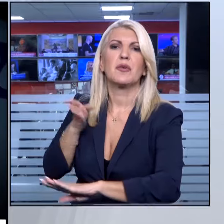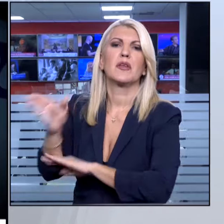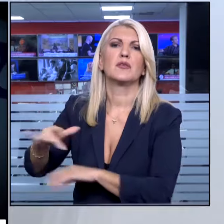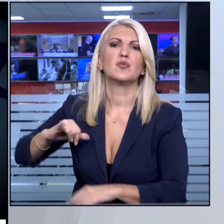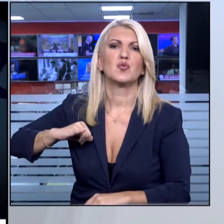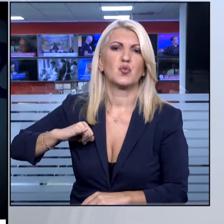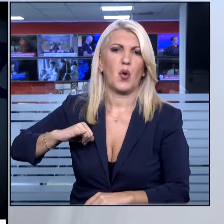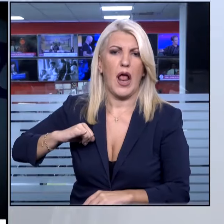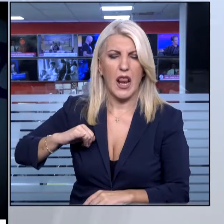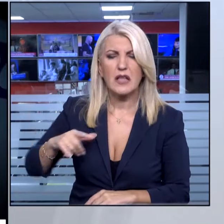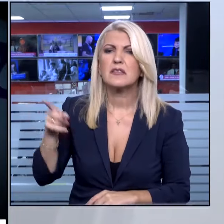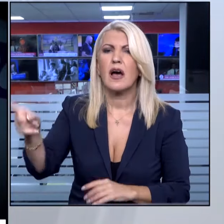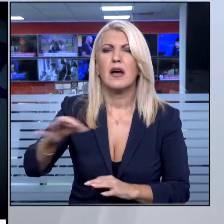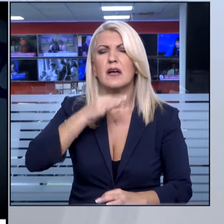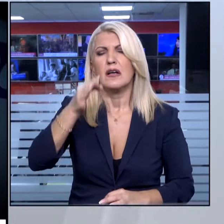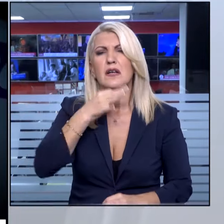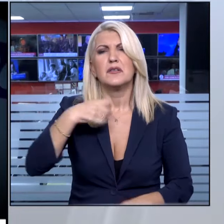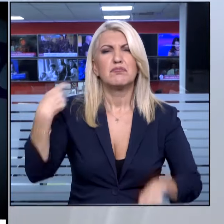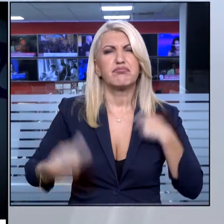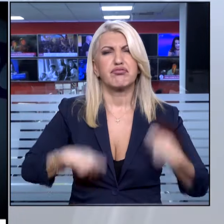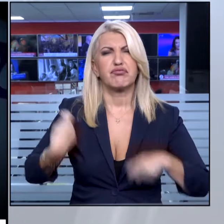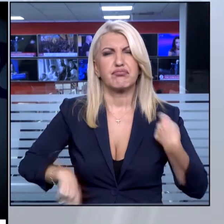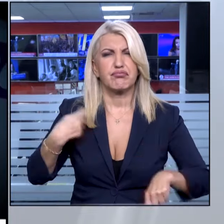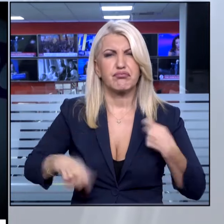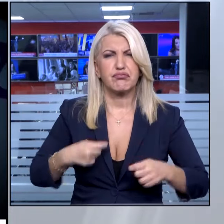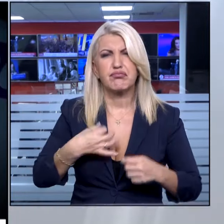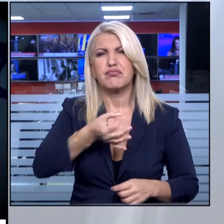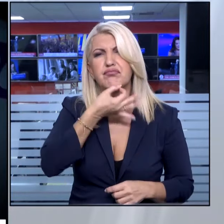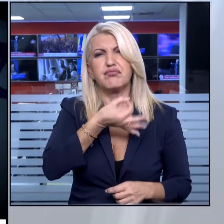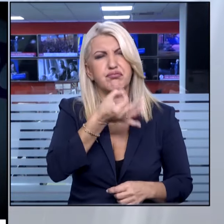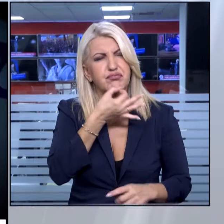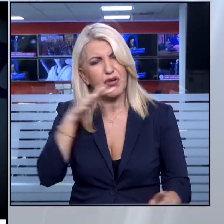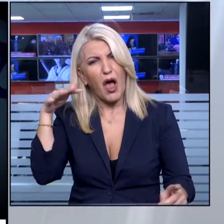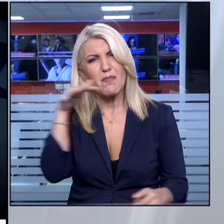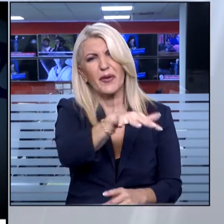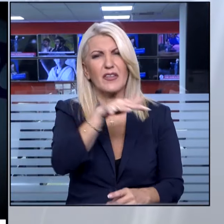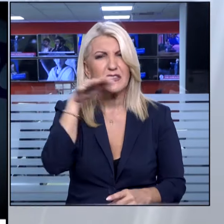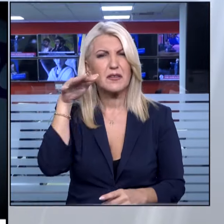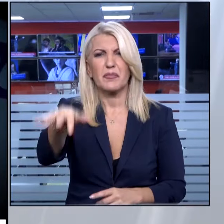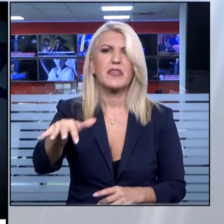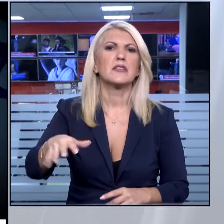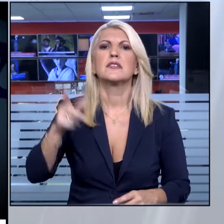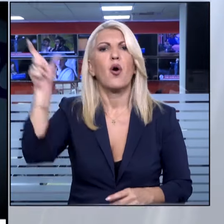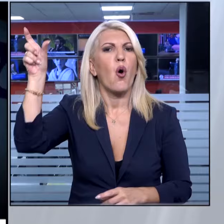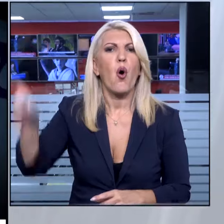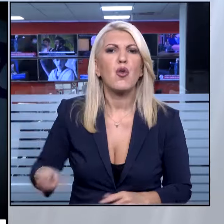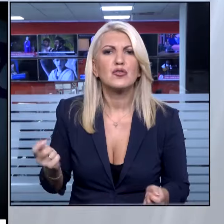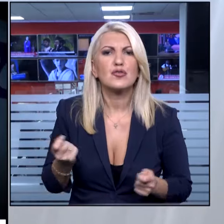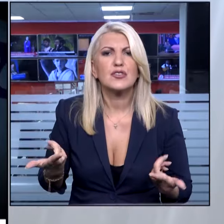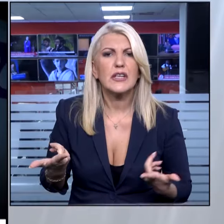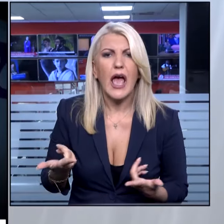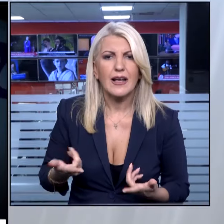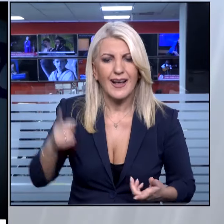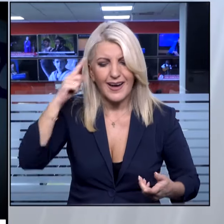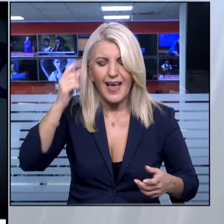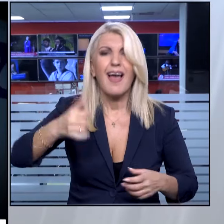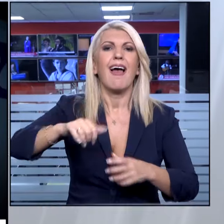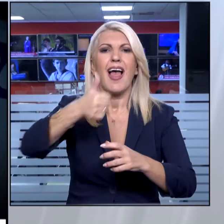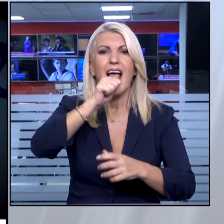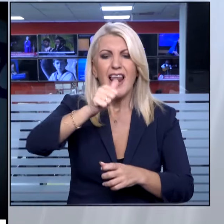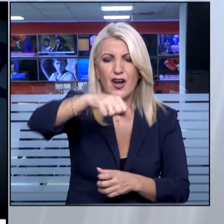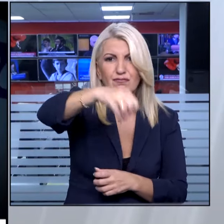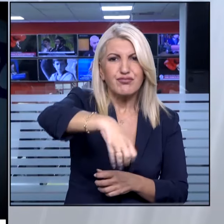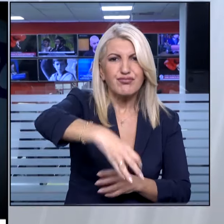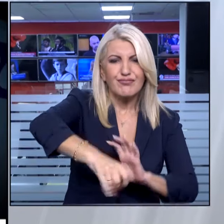γλώσσα μη κατανοητής τους αστυνομικούς, εξαπολύοντας επίθεση και αποκολώντας με τα χέρια του τον νυπτήρα, με αποτέλεσμα οι